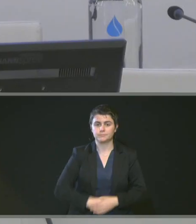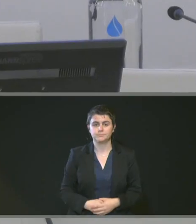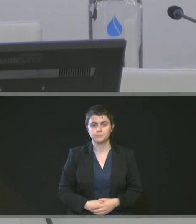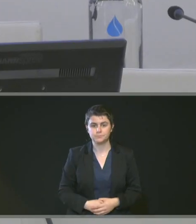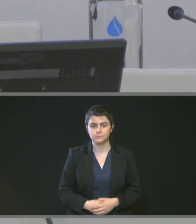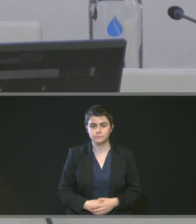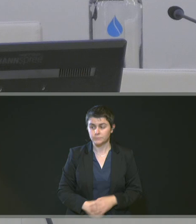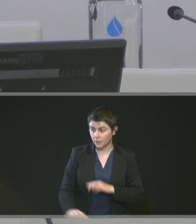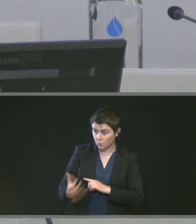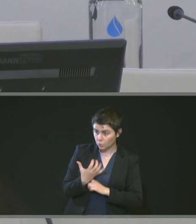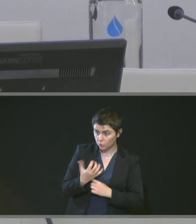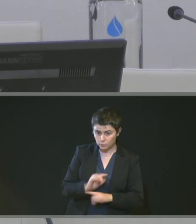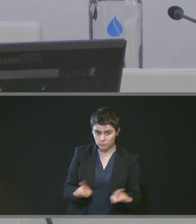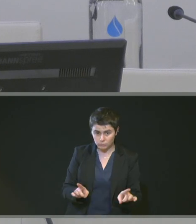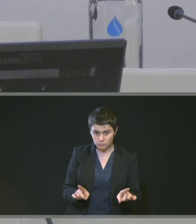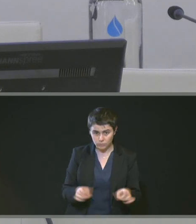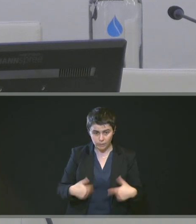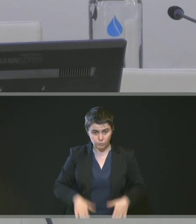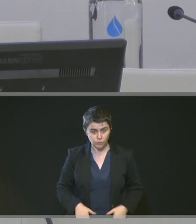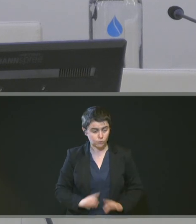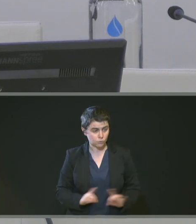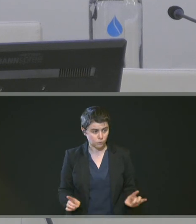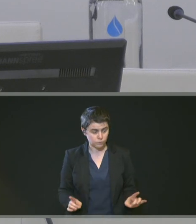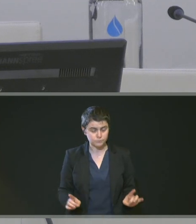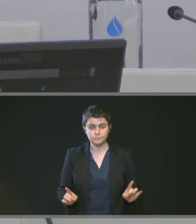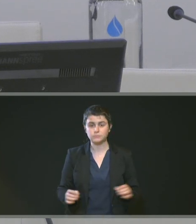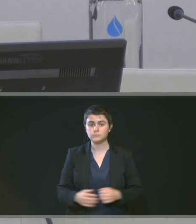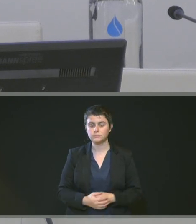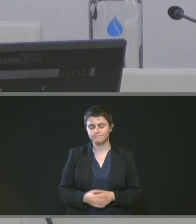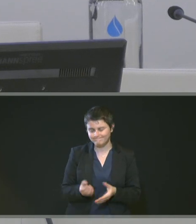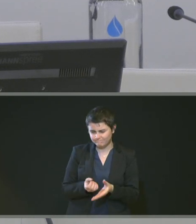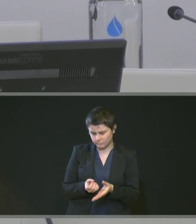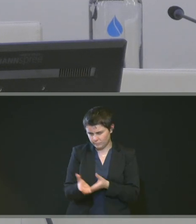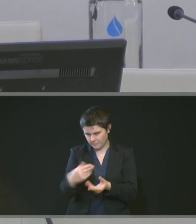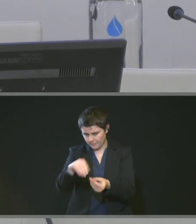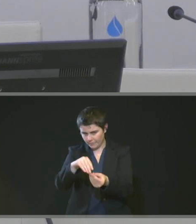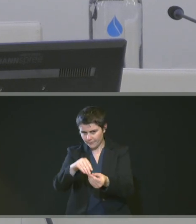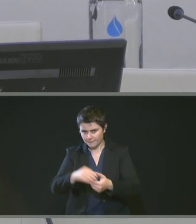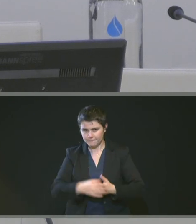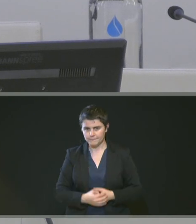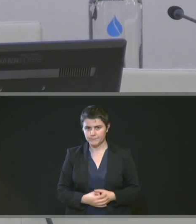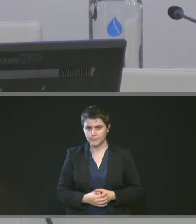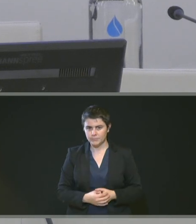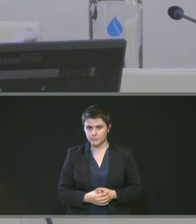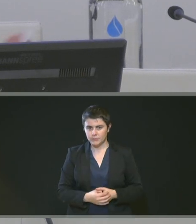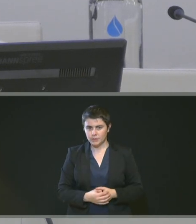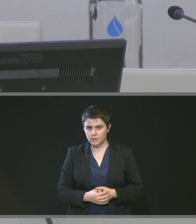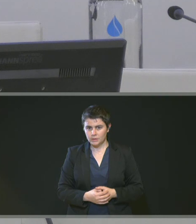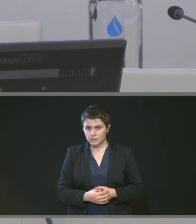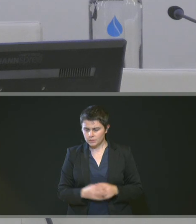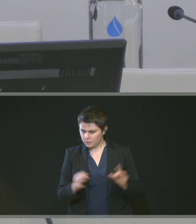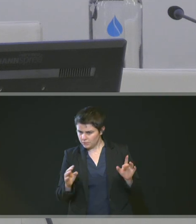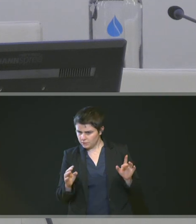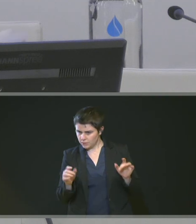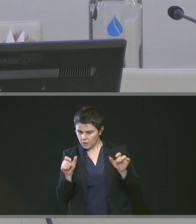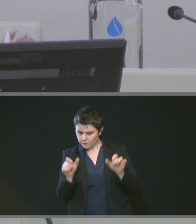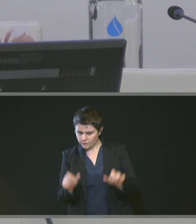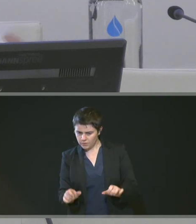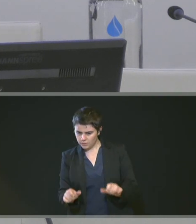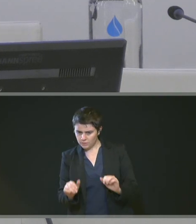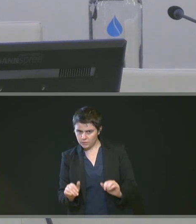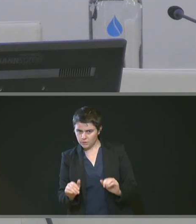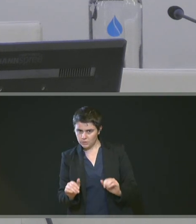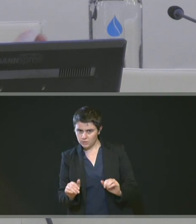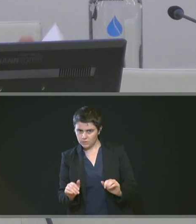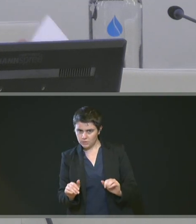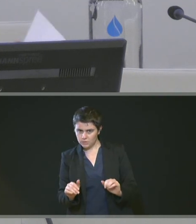Y a-t-il des votes contre, des abstentions ? Il n'y a pas. Je précise donc qu'il y a eu... Attendez, je vérifie quand même. Un avis favorable